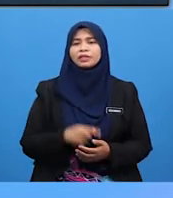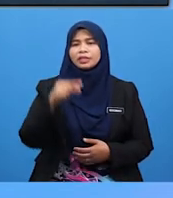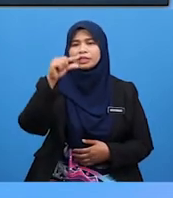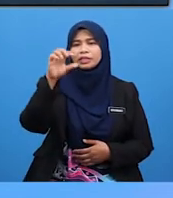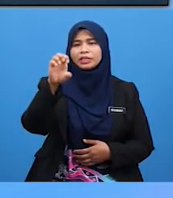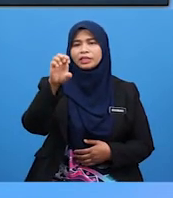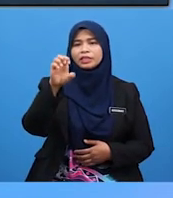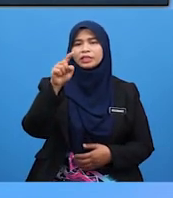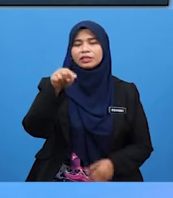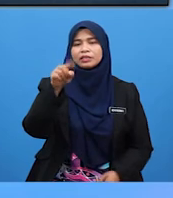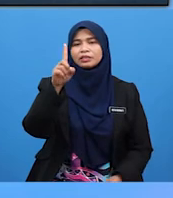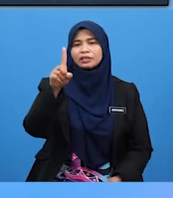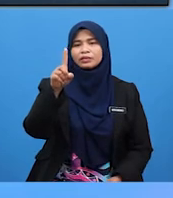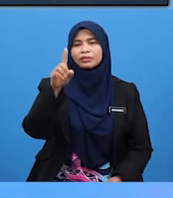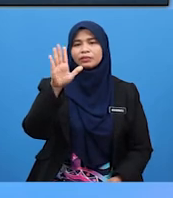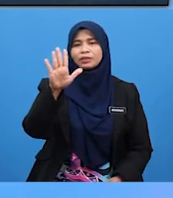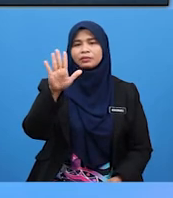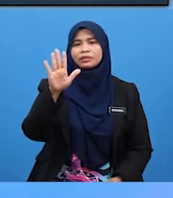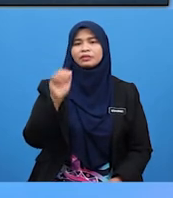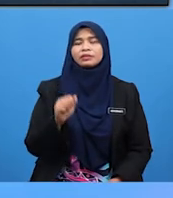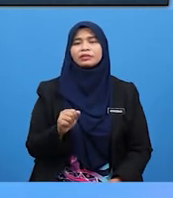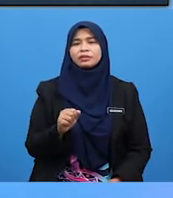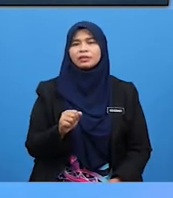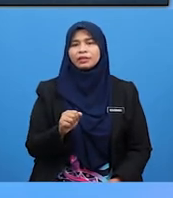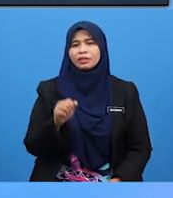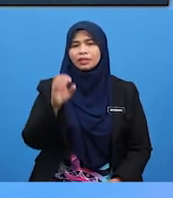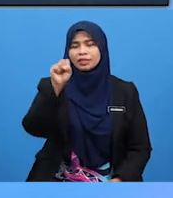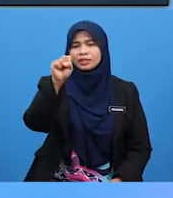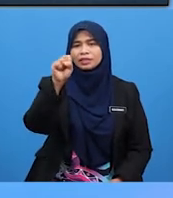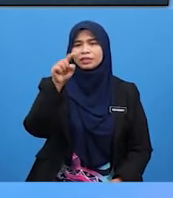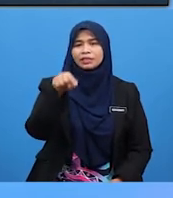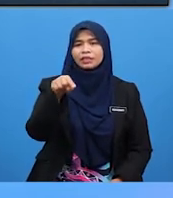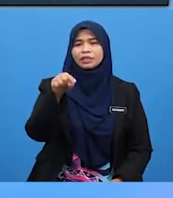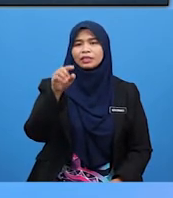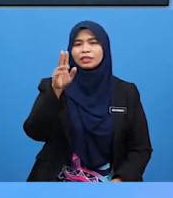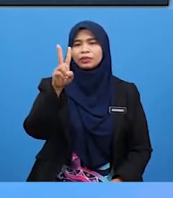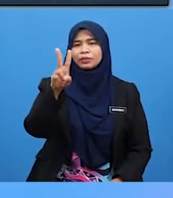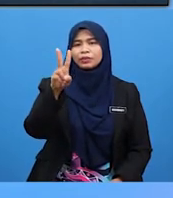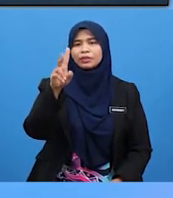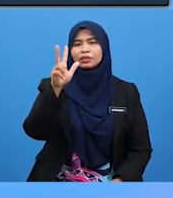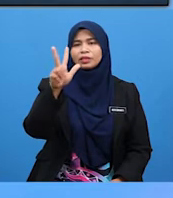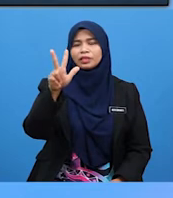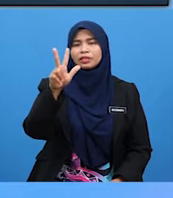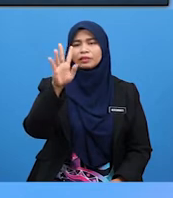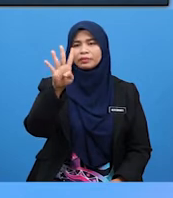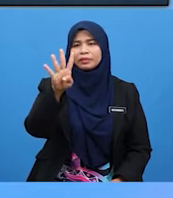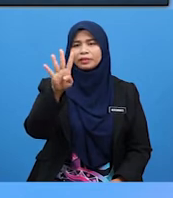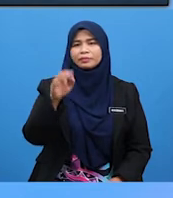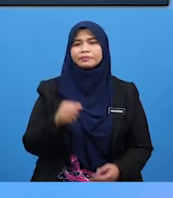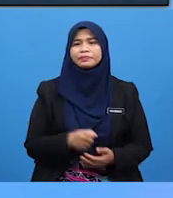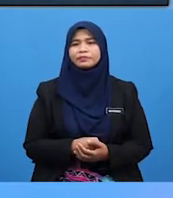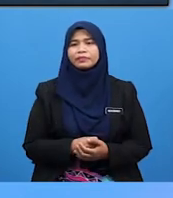.15 S.234